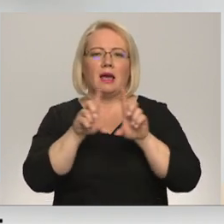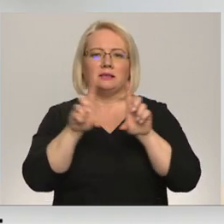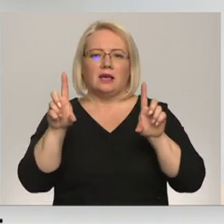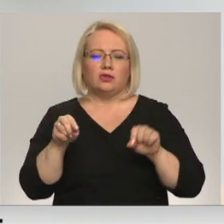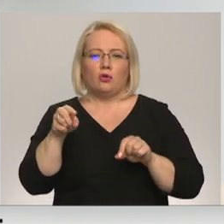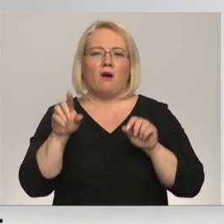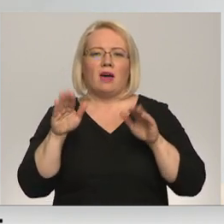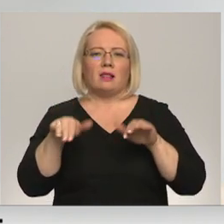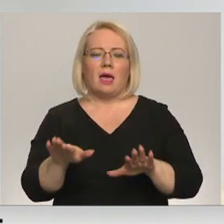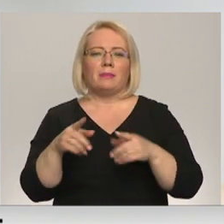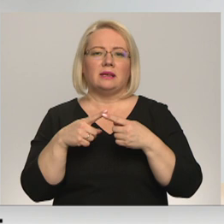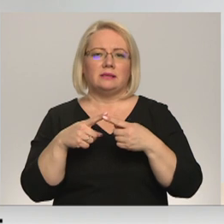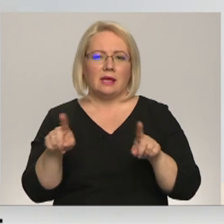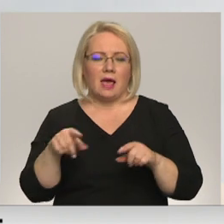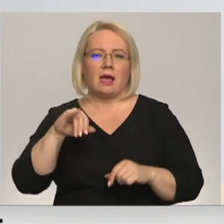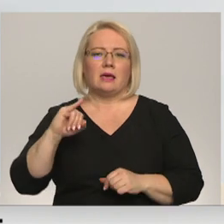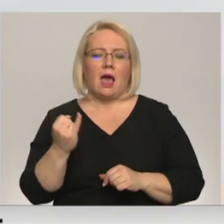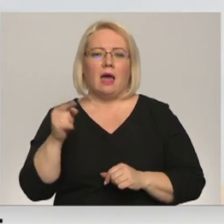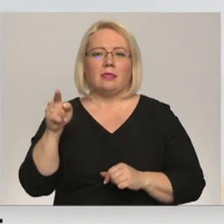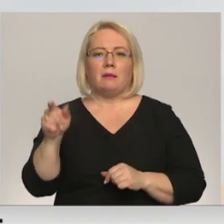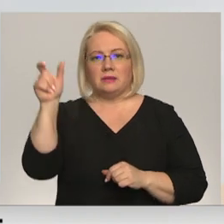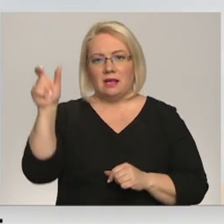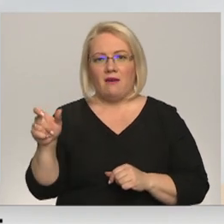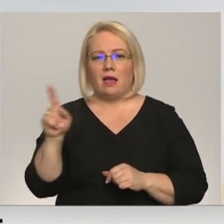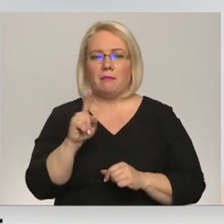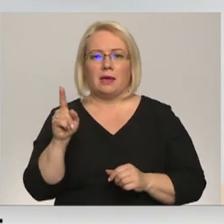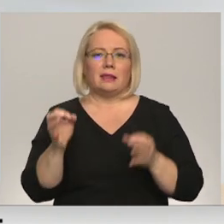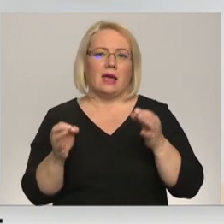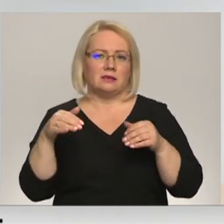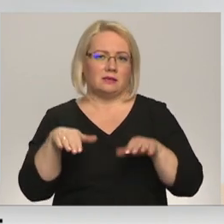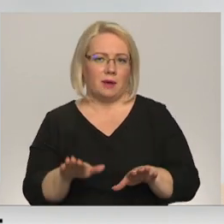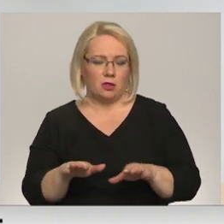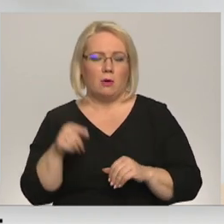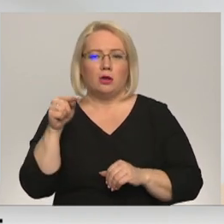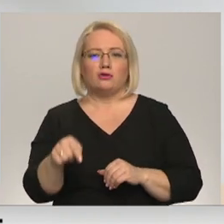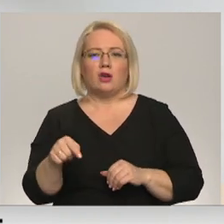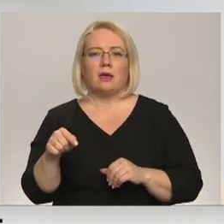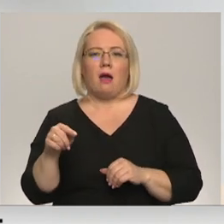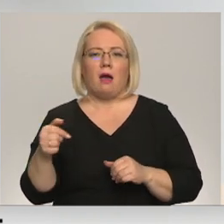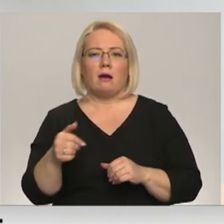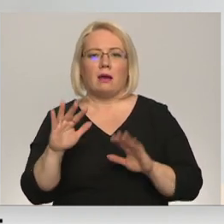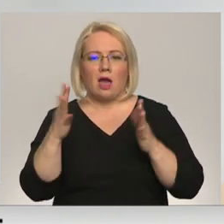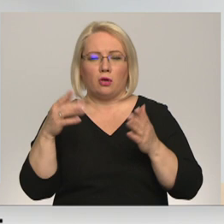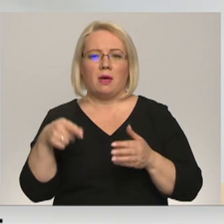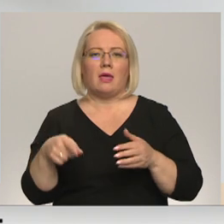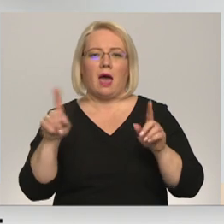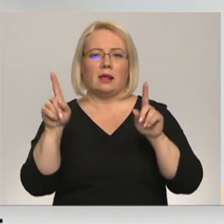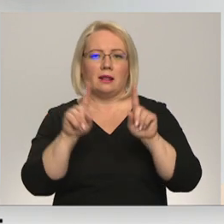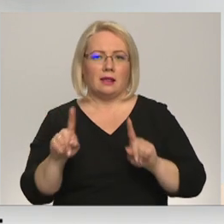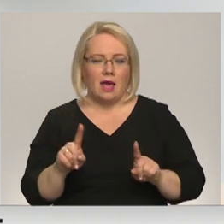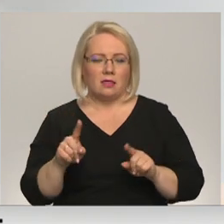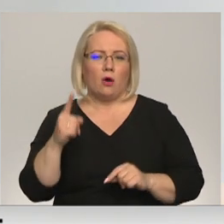lemt citādāk, ja viņam ir notiesājoši spriedums. Šī gadījumā tā ir lieta un domāju, ka